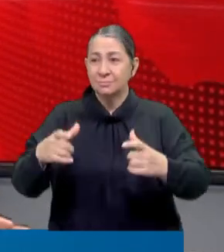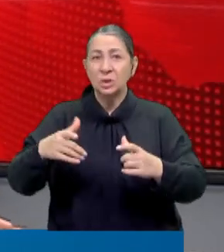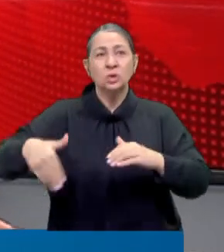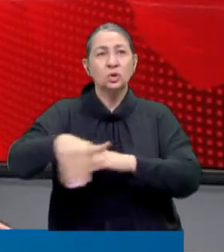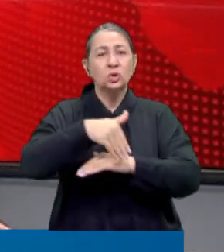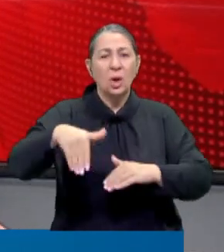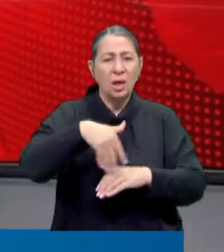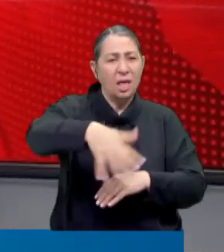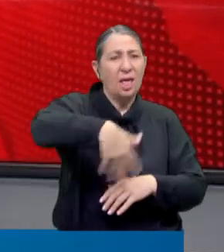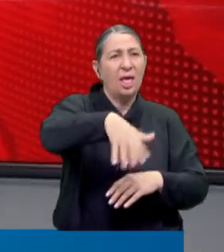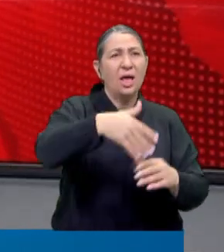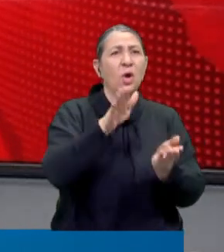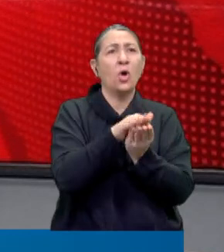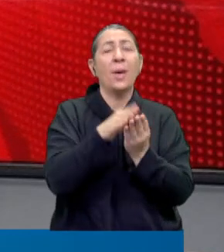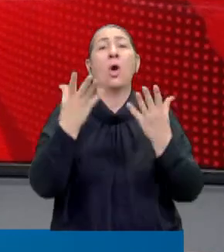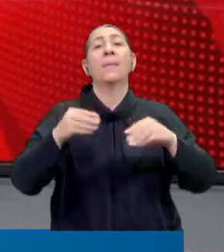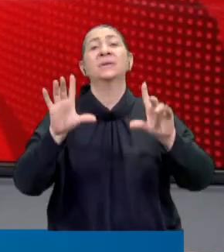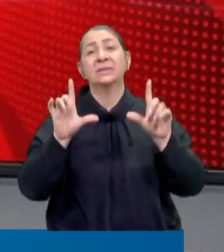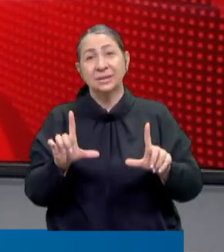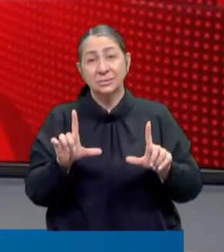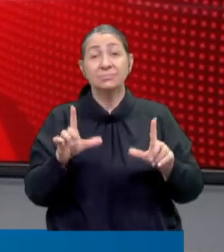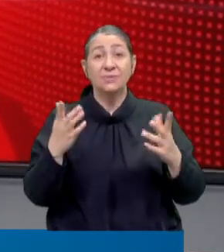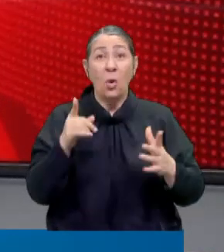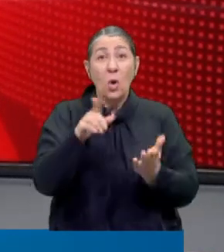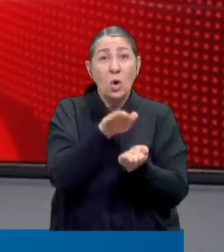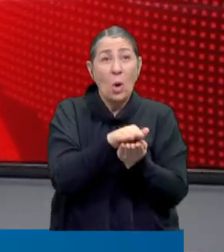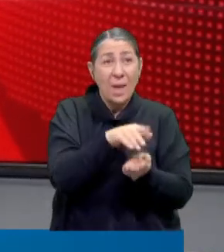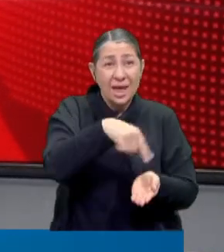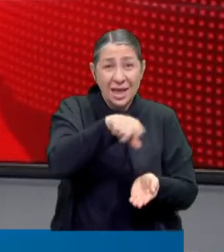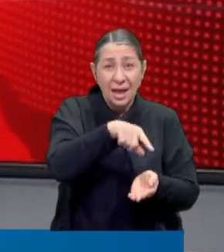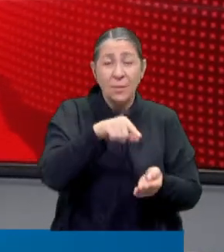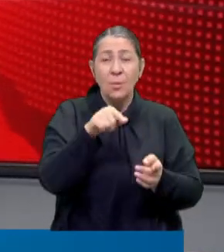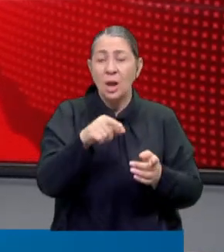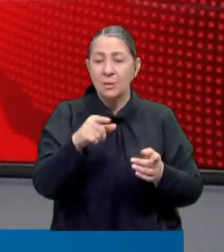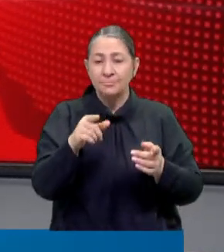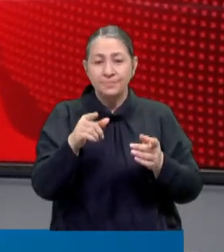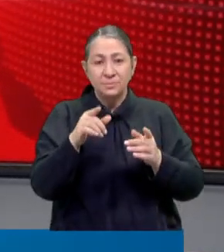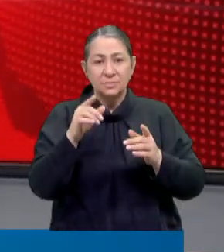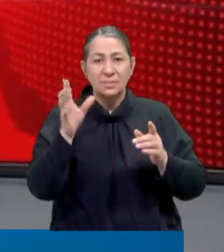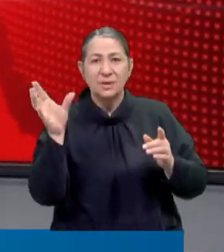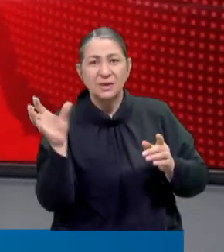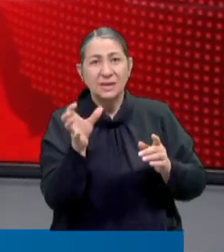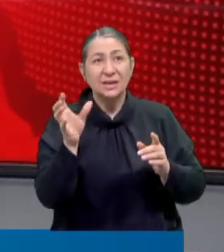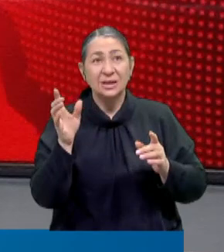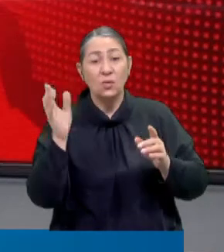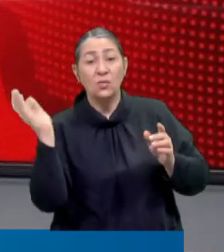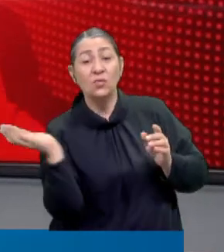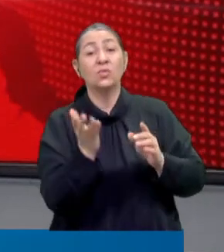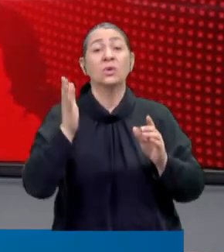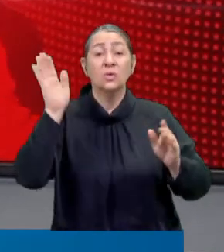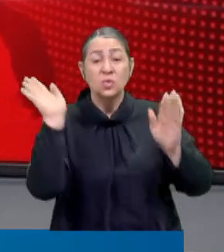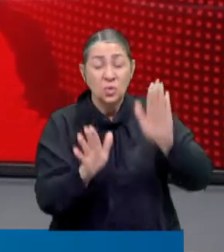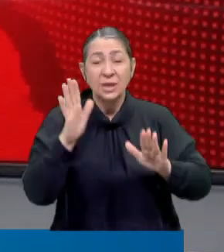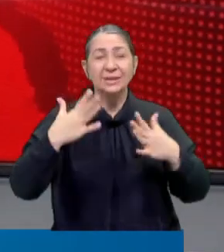sokaklarda başıboş dolaşan köpeklerin olmaması gerekiyor. Ve o köpeklerin de böyle fiziksel saldırıya uğramayacakları